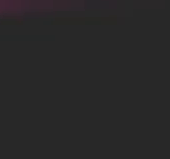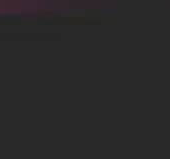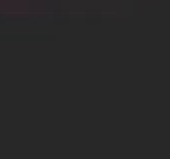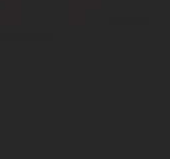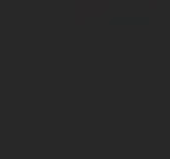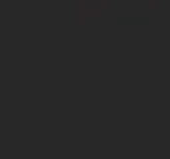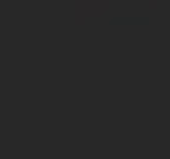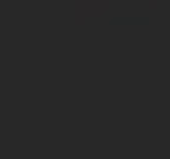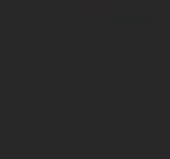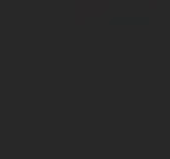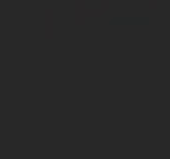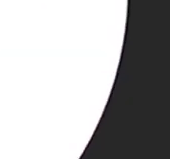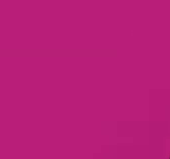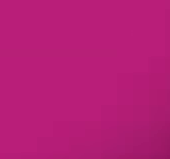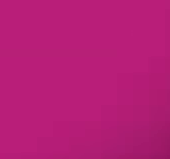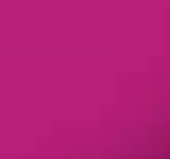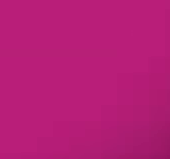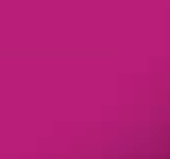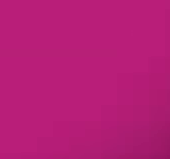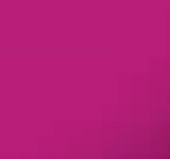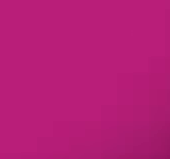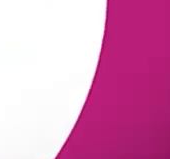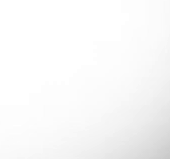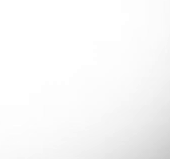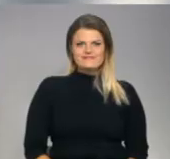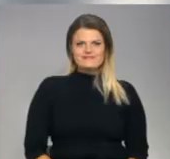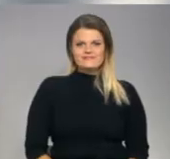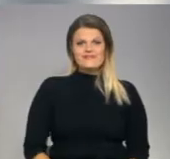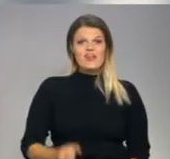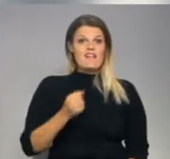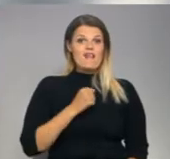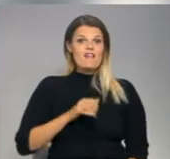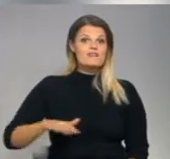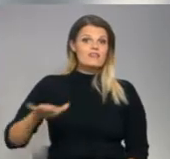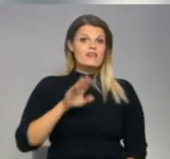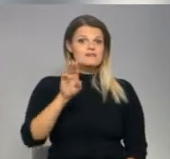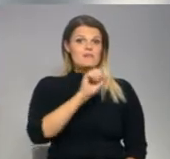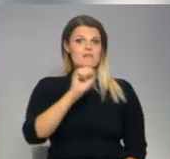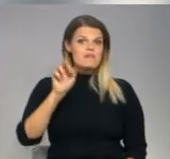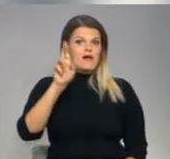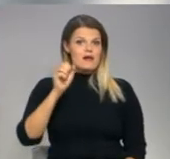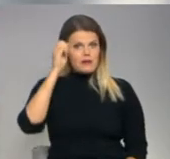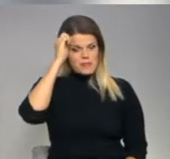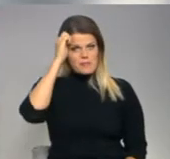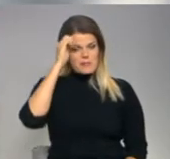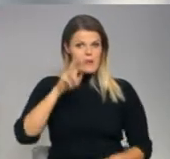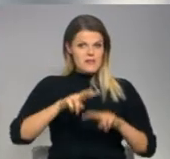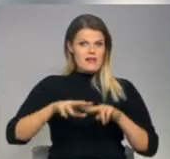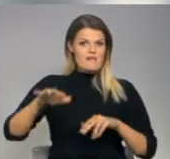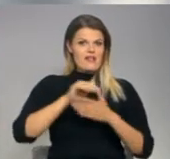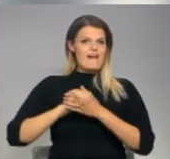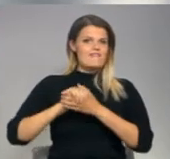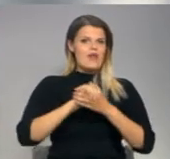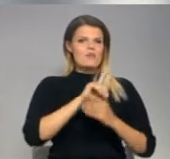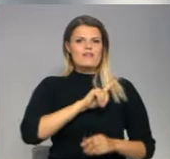Re, visi ēters ir te! Latgales mārāja pieminekli vienoti Latvijai šogad